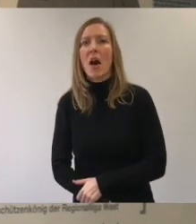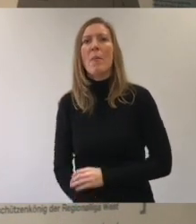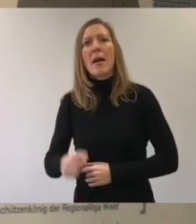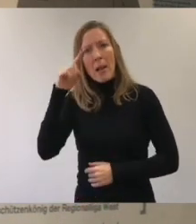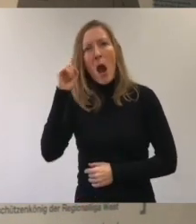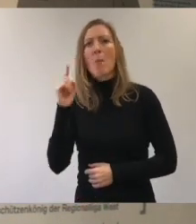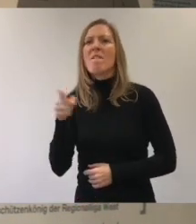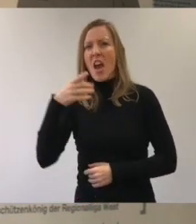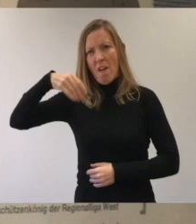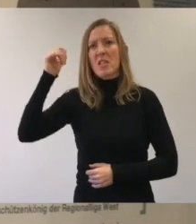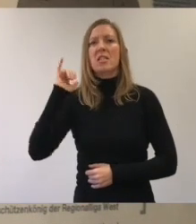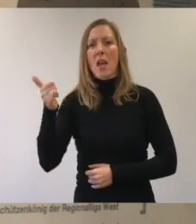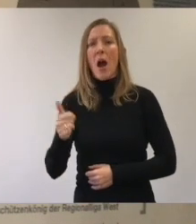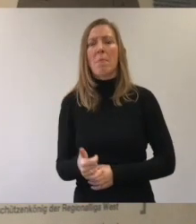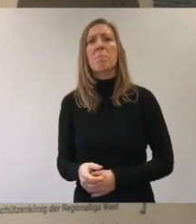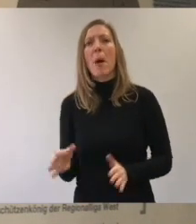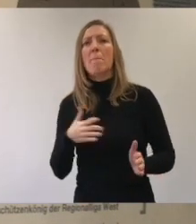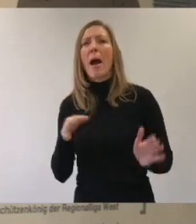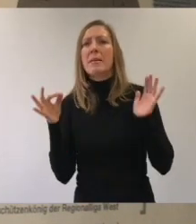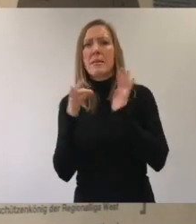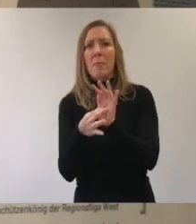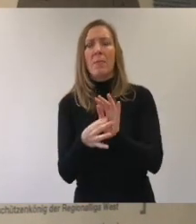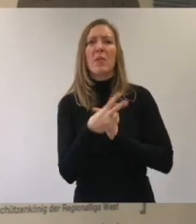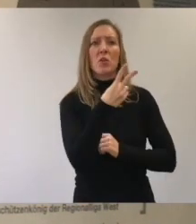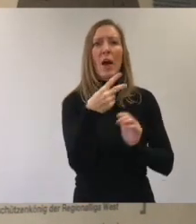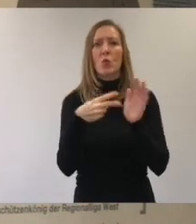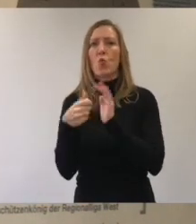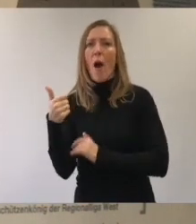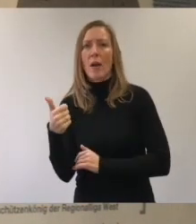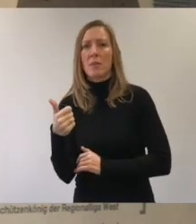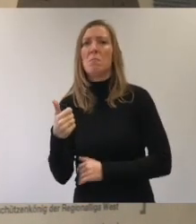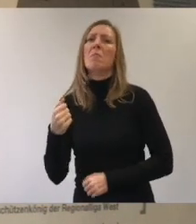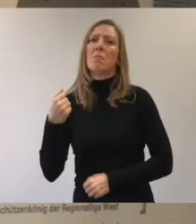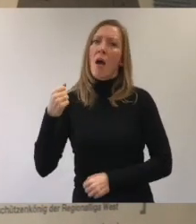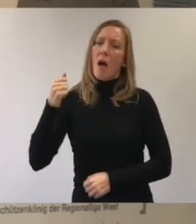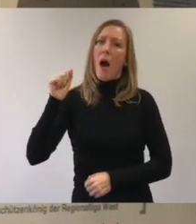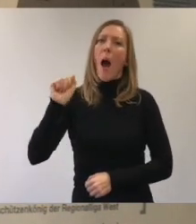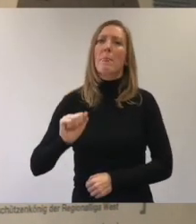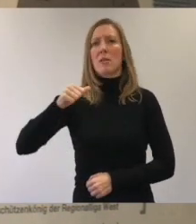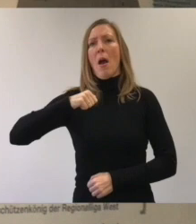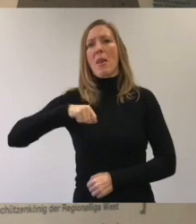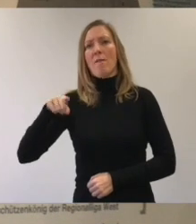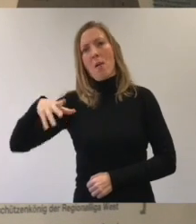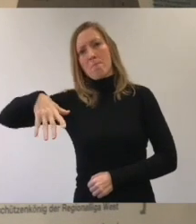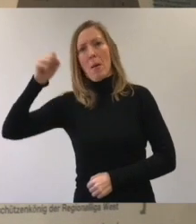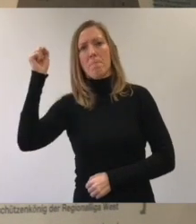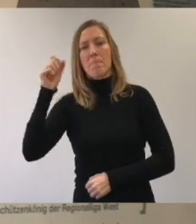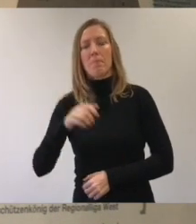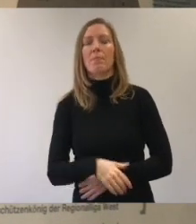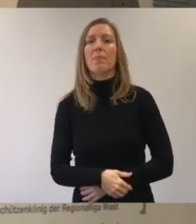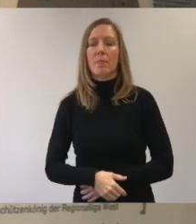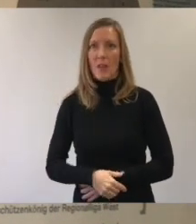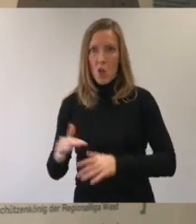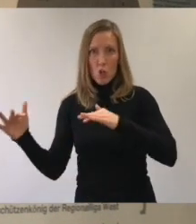Aber ich glaube, dass wir gewinnen. Ich tippe 2 zu 1 für Arminia Bielefeld. Das